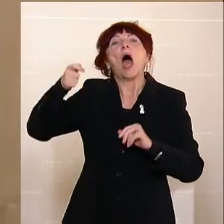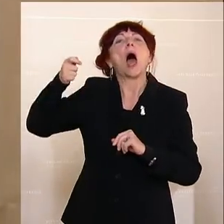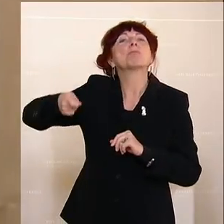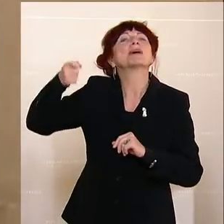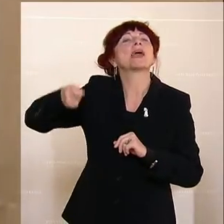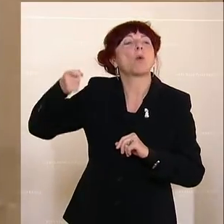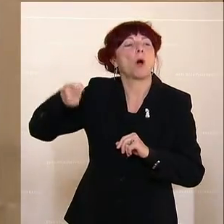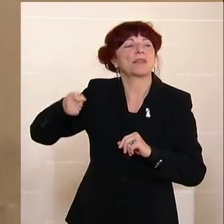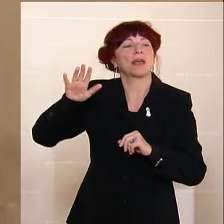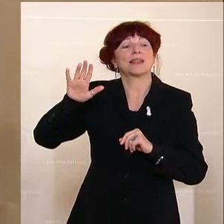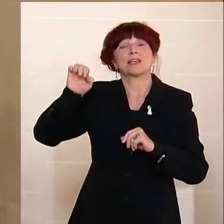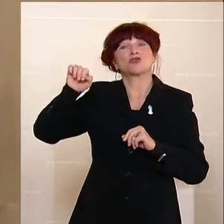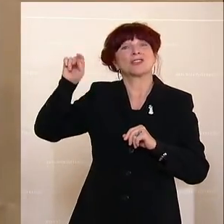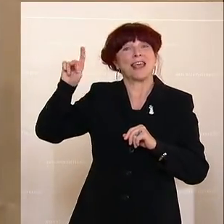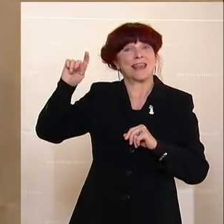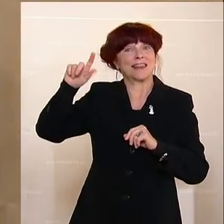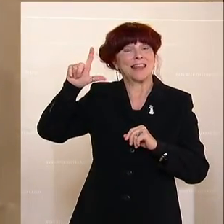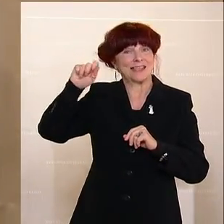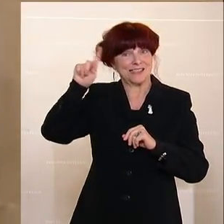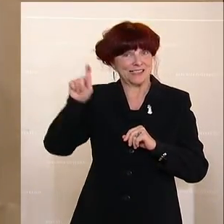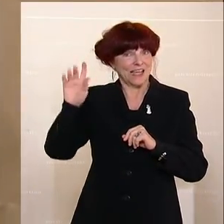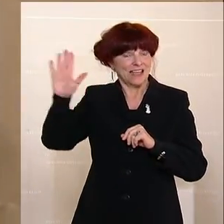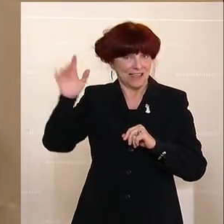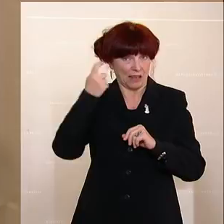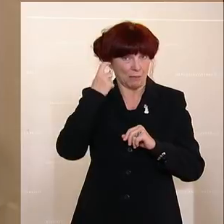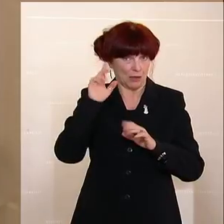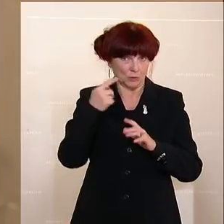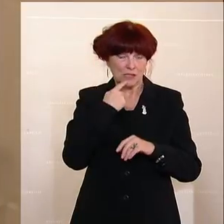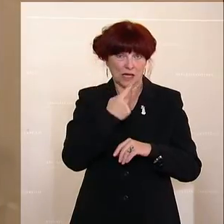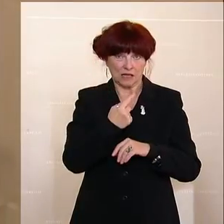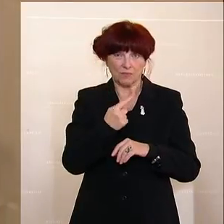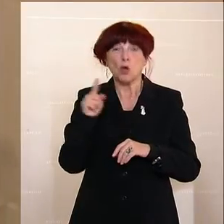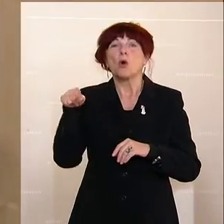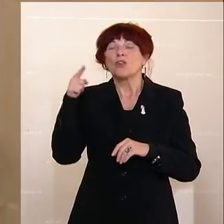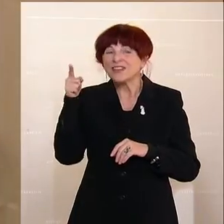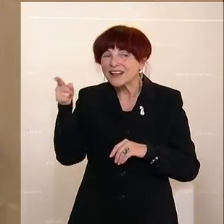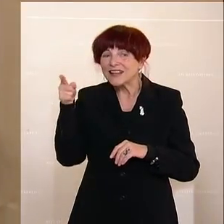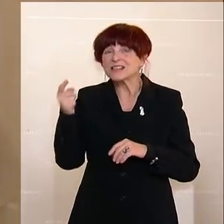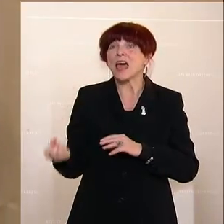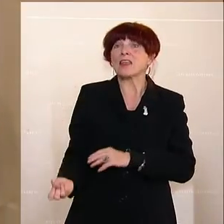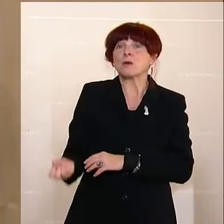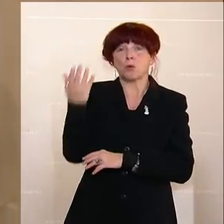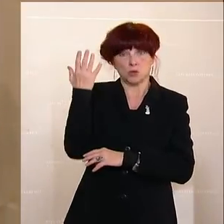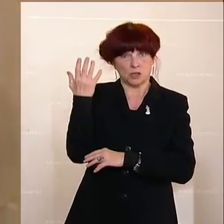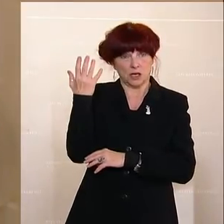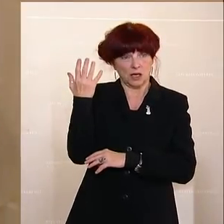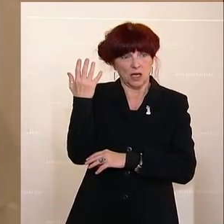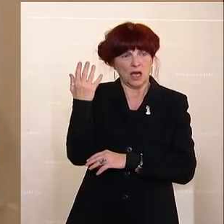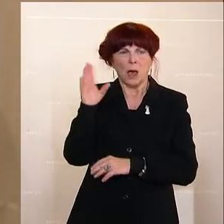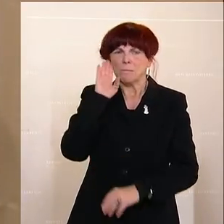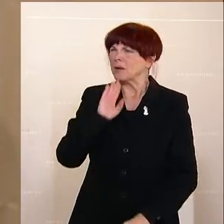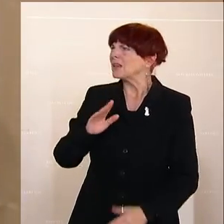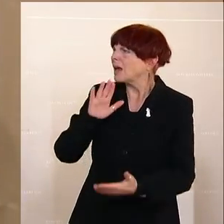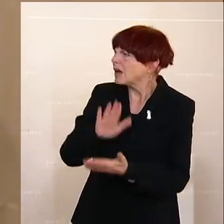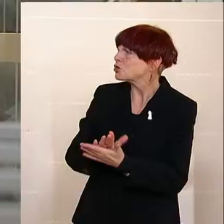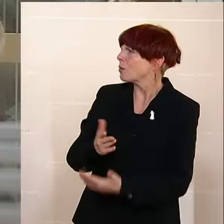spricht. Und dann gibt es das fragliche Posting, Kinder, lasst mich doch